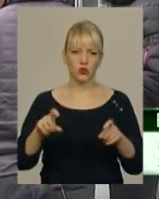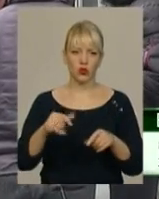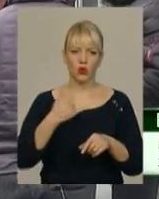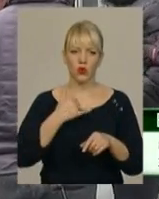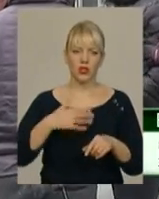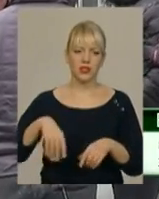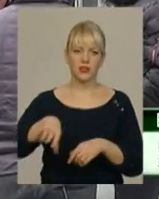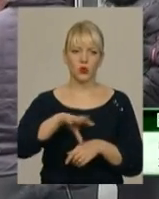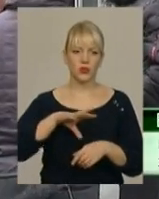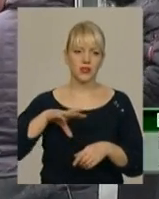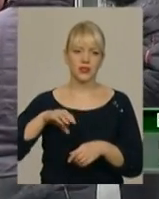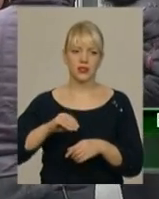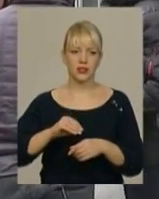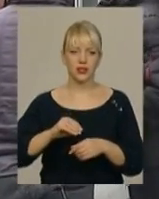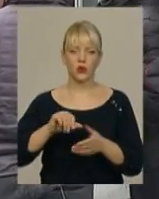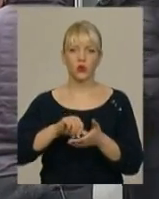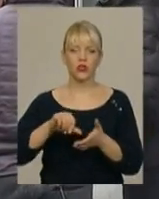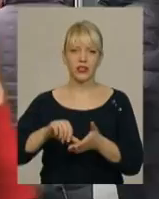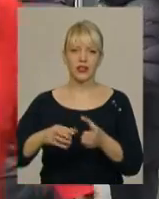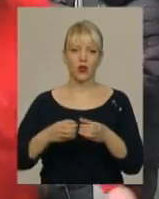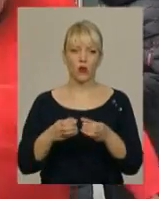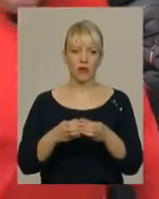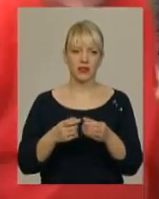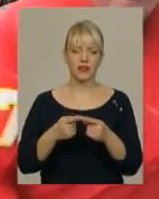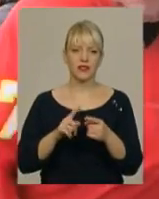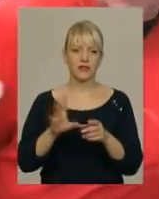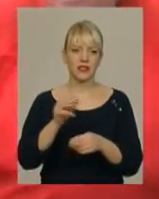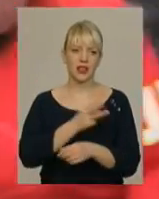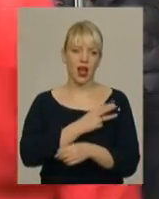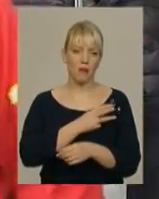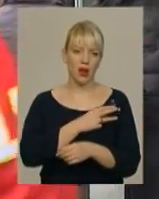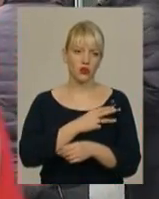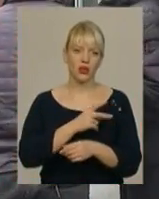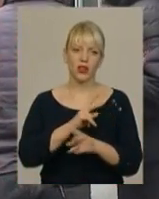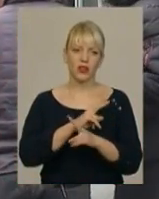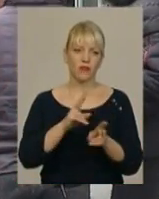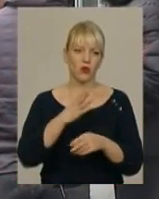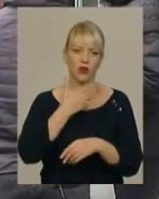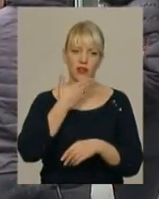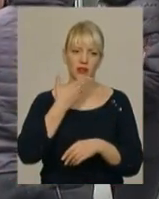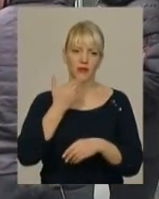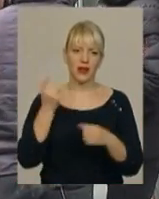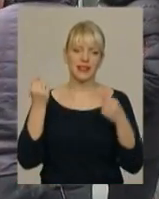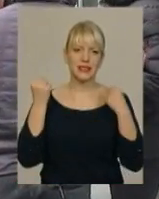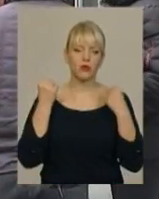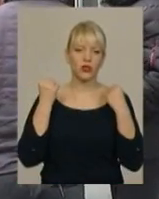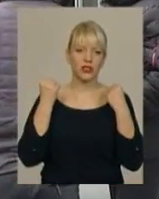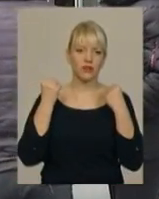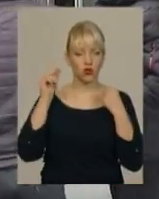всі учасники команди, всі аматори, і немає ні в кого спортивної